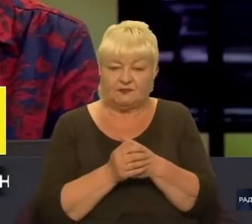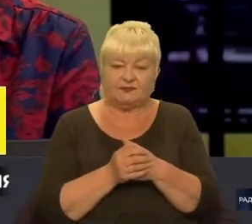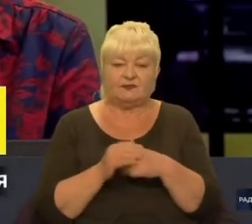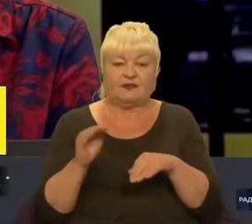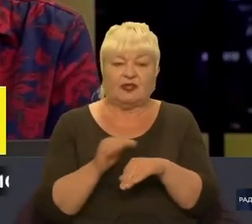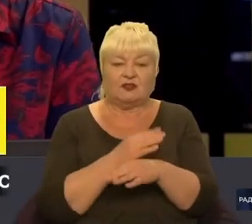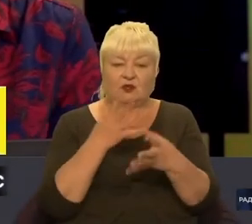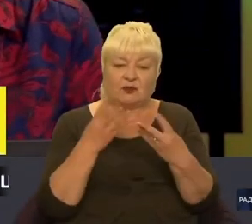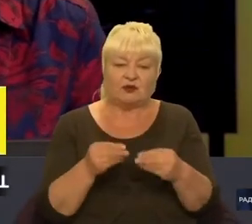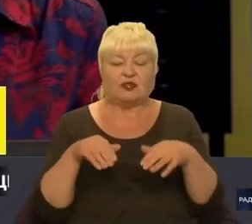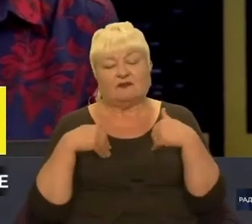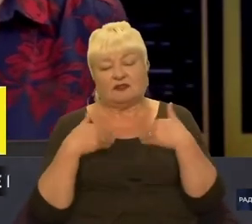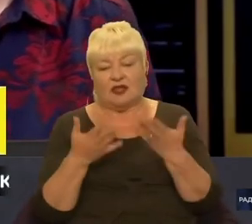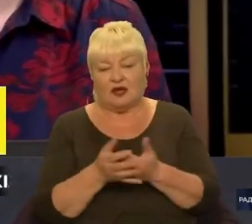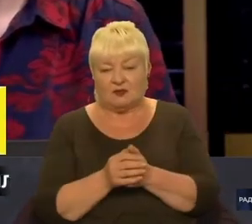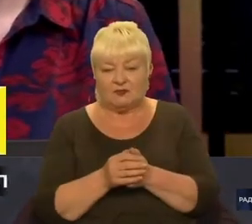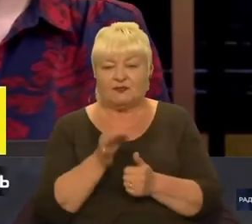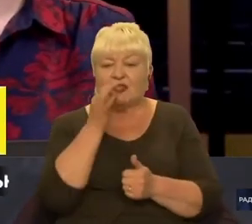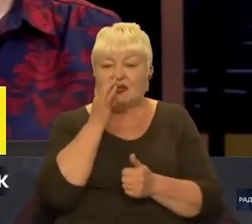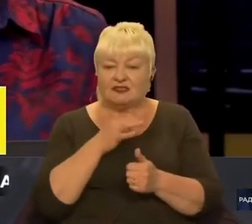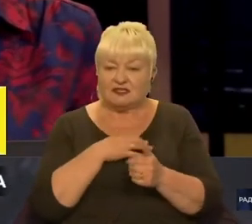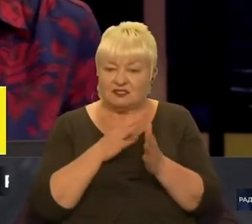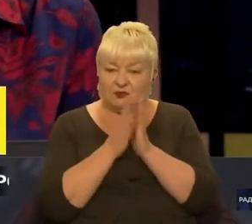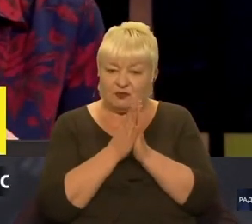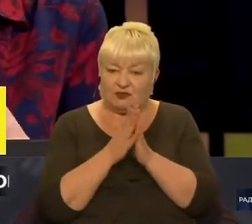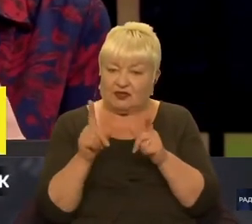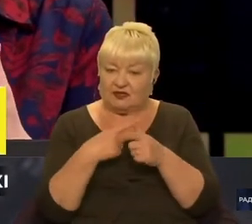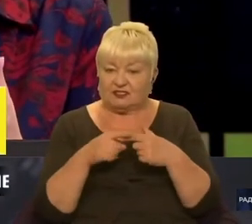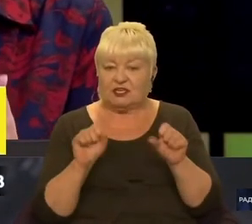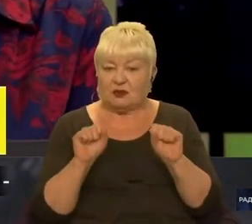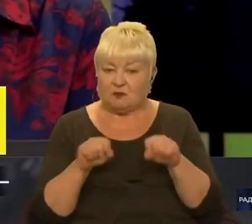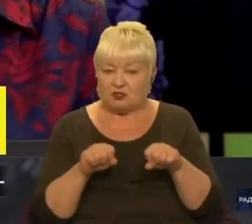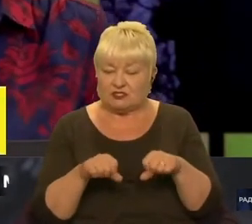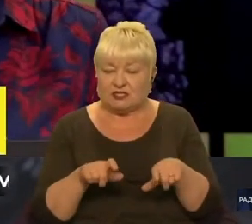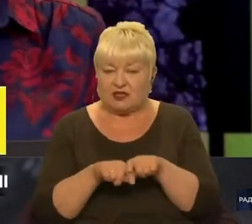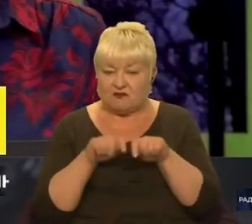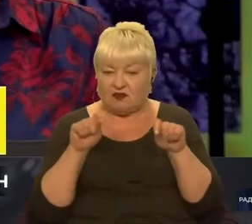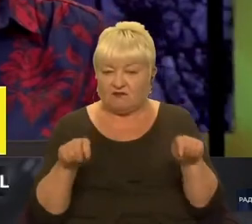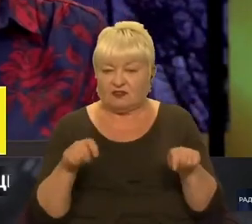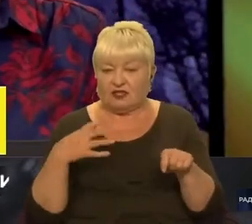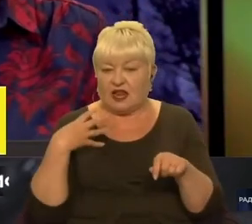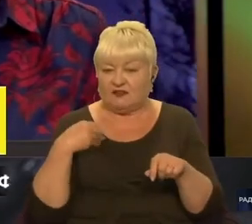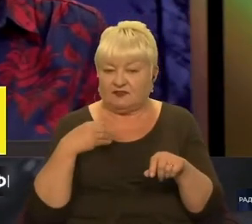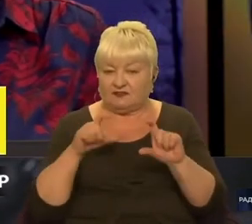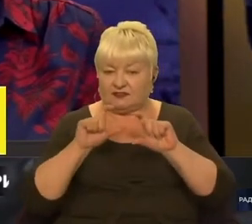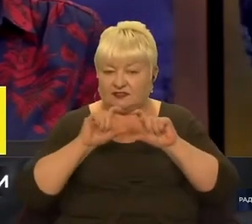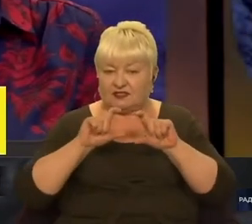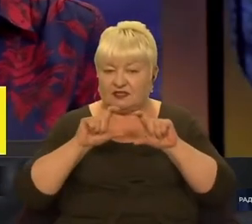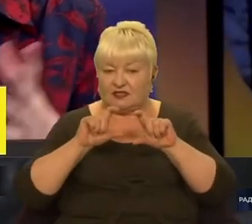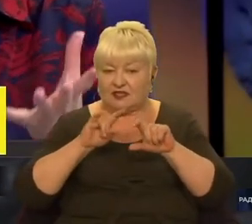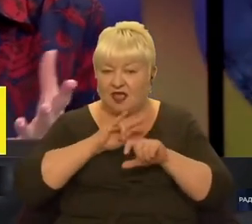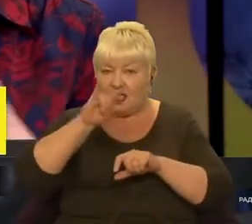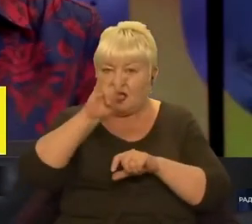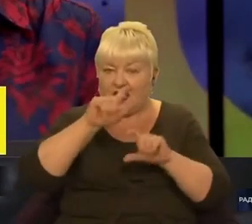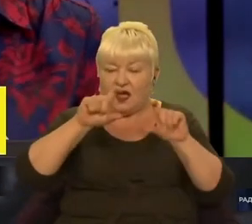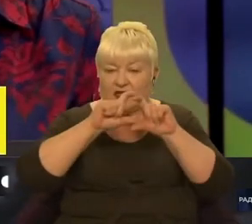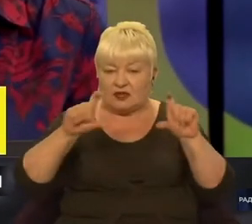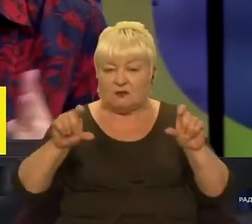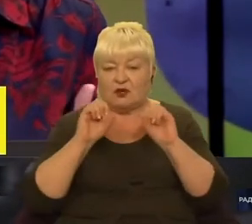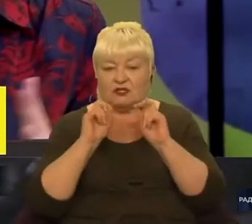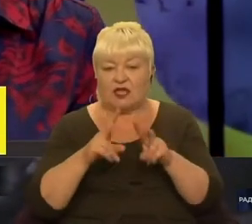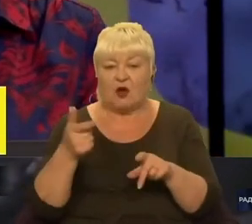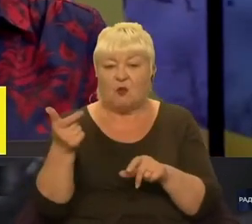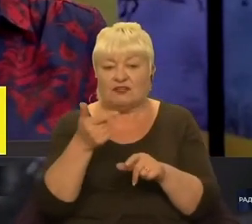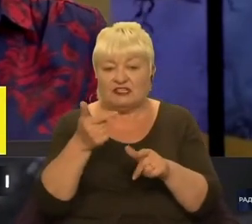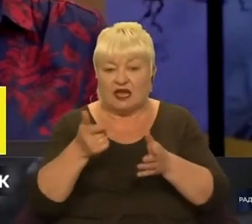Так, доброго дня, вітаю. Отже, скажіть, будь ласка, чи можливо, чи відкрити Львівський аеропорт для гуманітарних, як гуманітарний